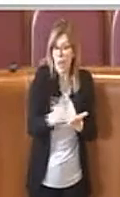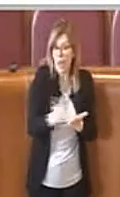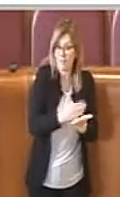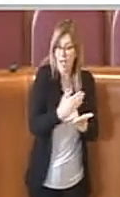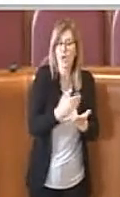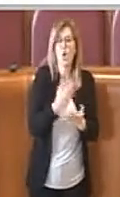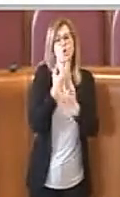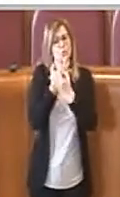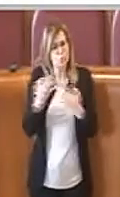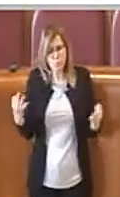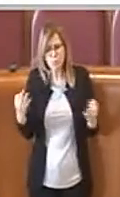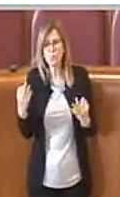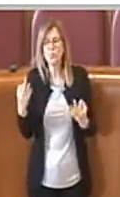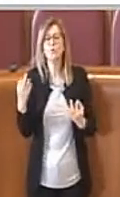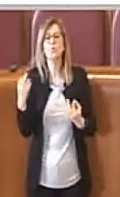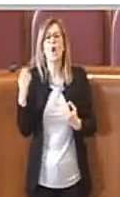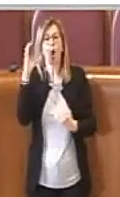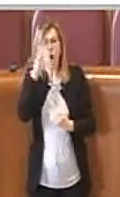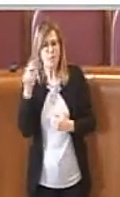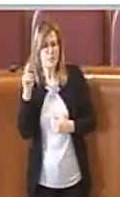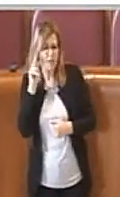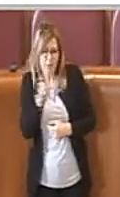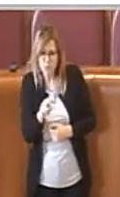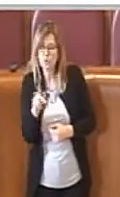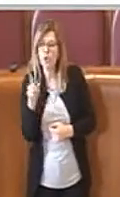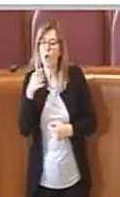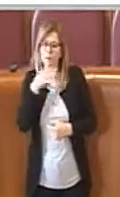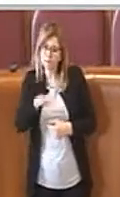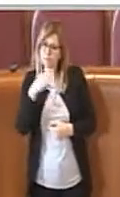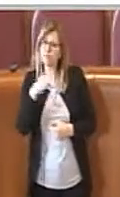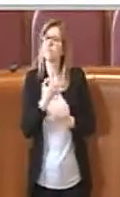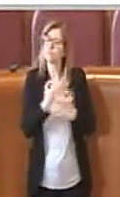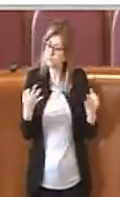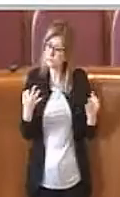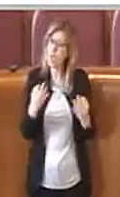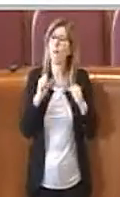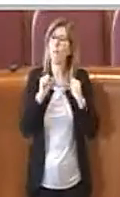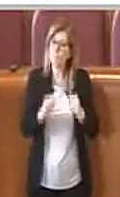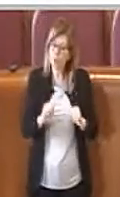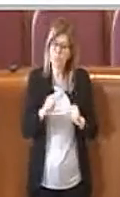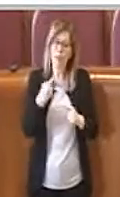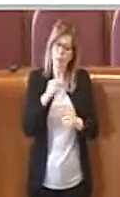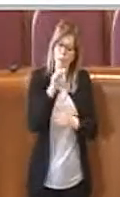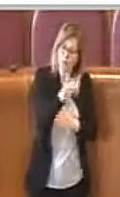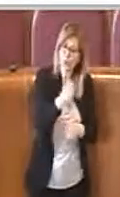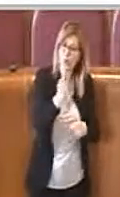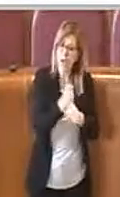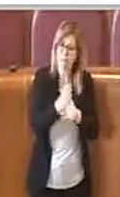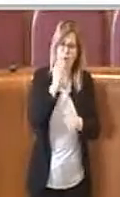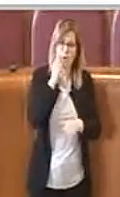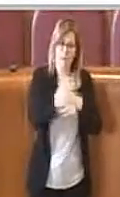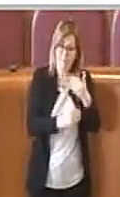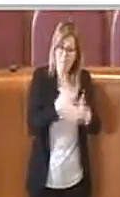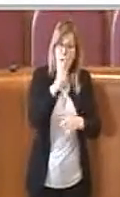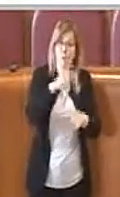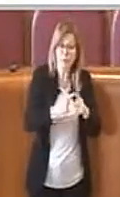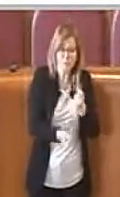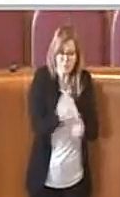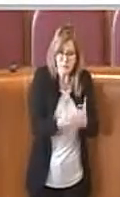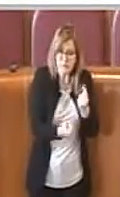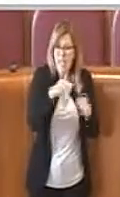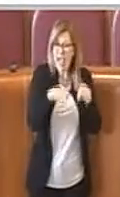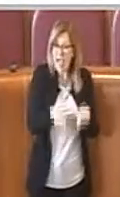quindi l'osservazione e insieme ci potremmo lavorare per quelli futuri, per quelli magari che stanno sorgendo adesso e nemmeno